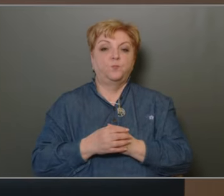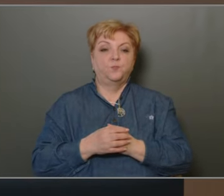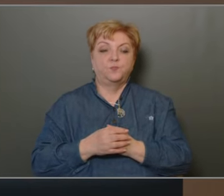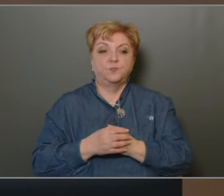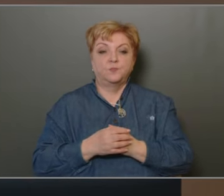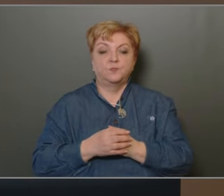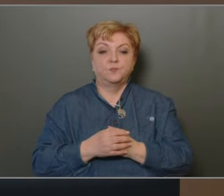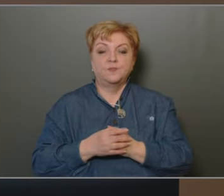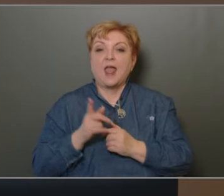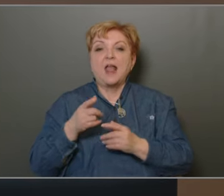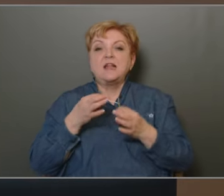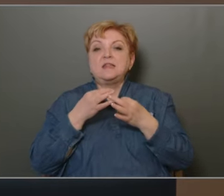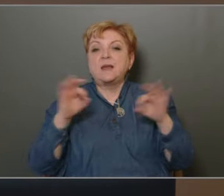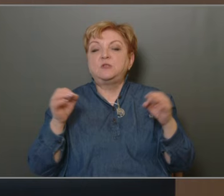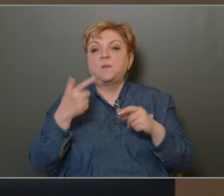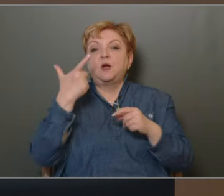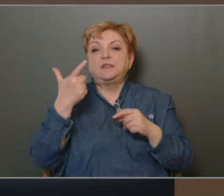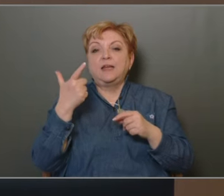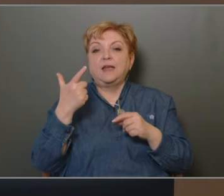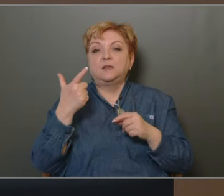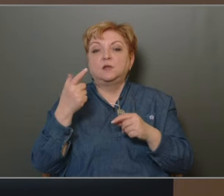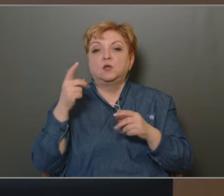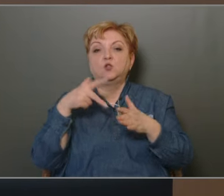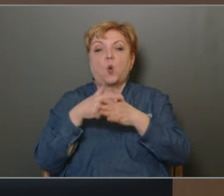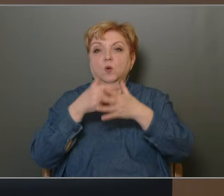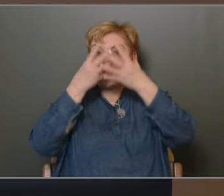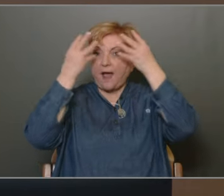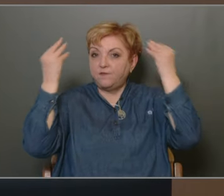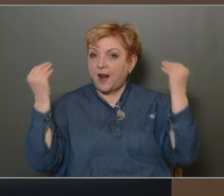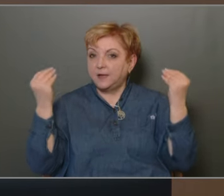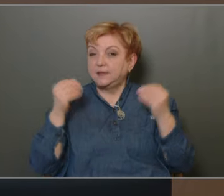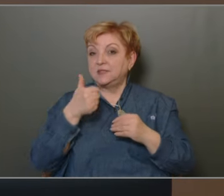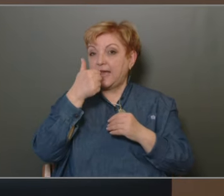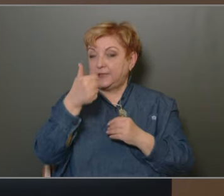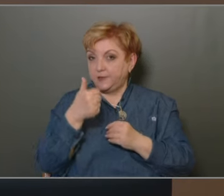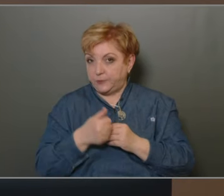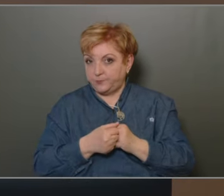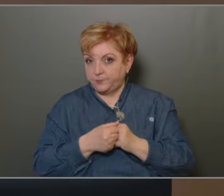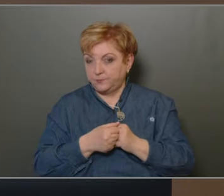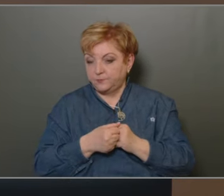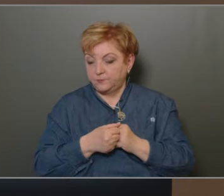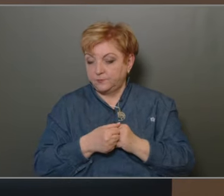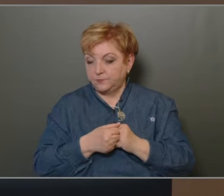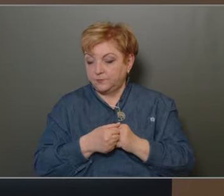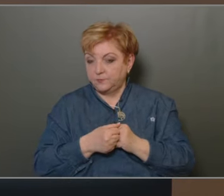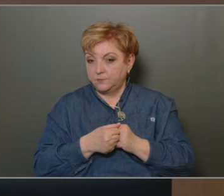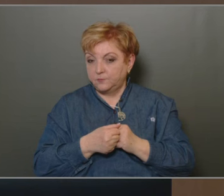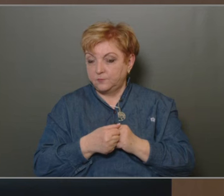Nem szabad két dolgot elfelejteni. Az egyik, a